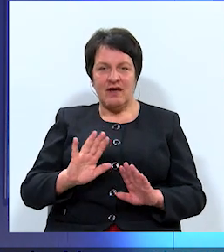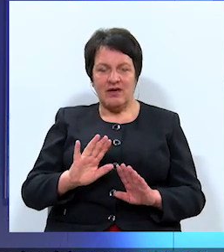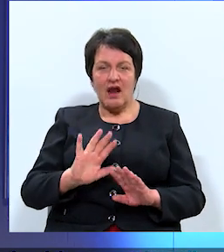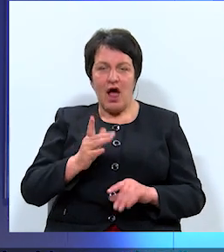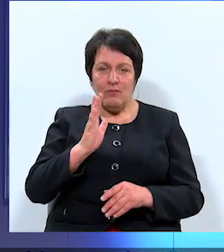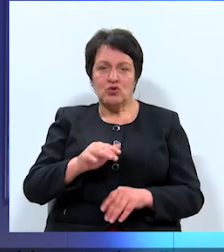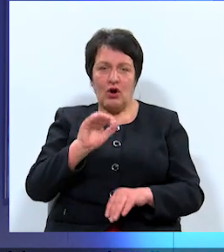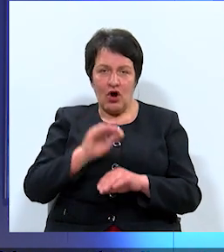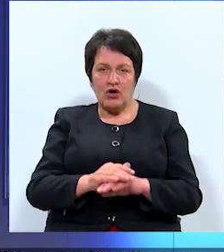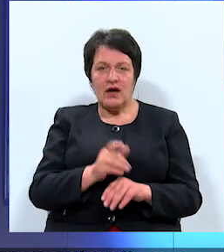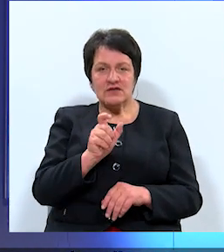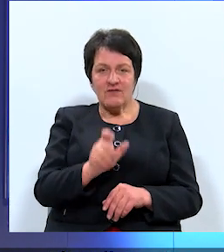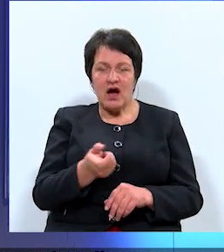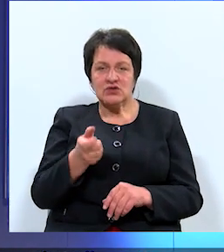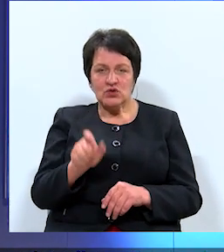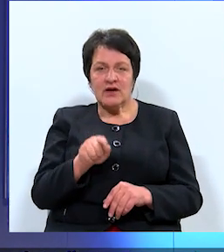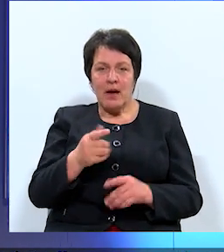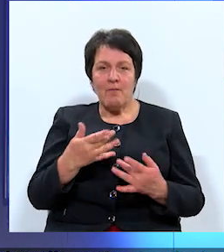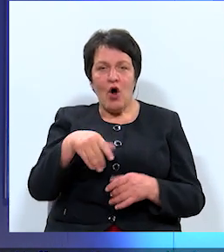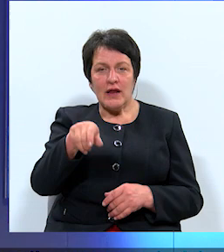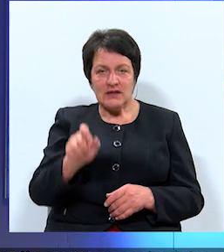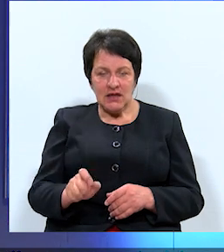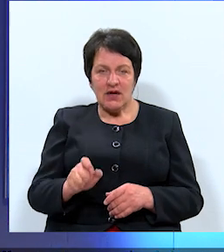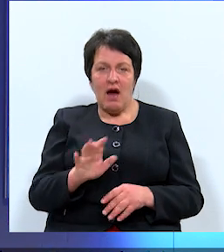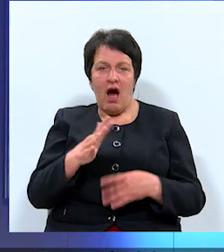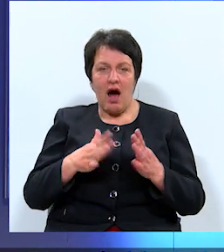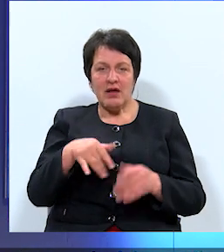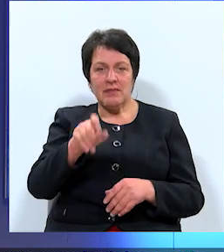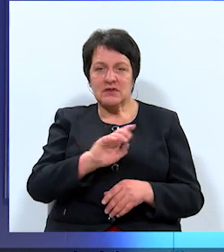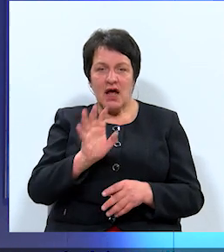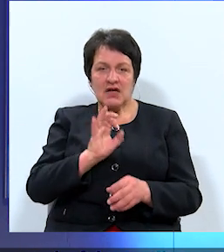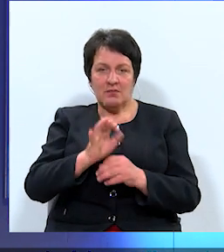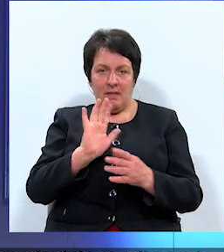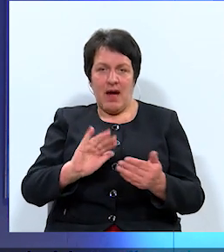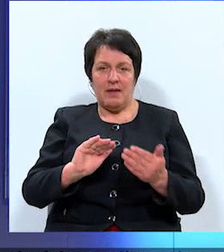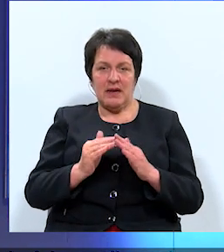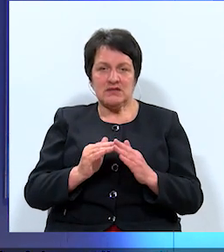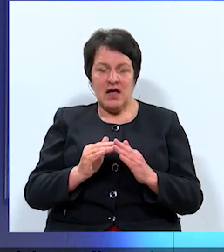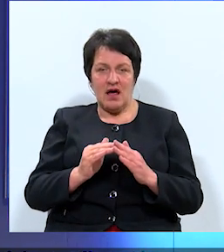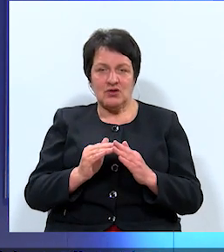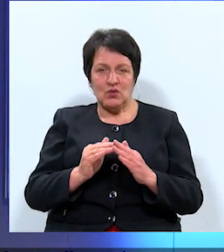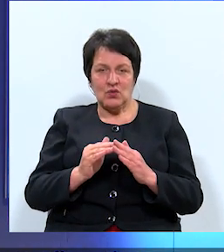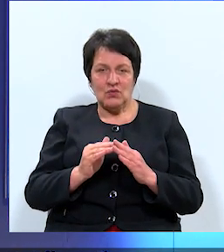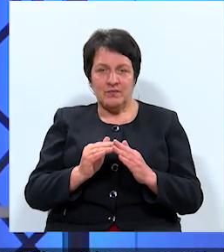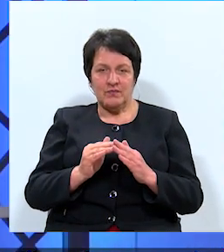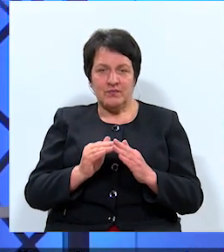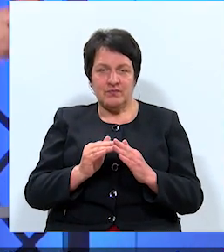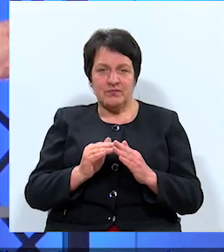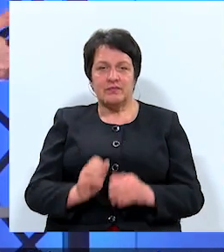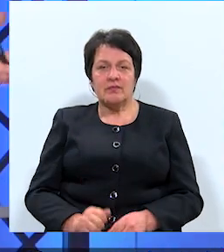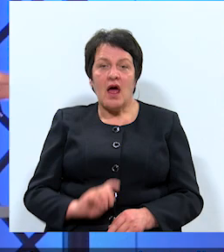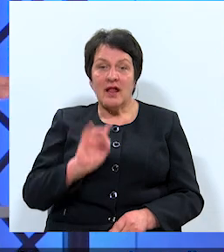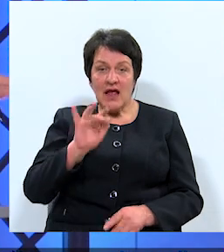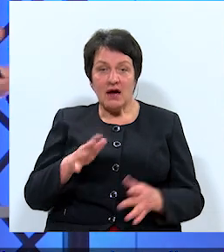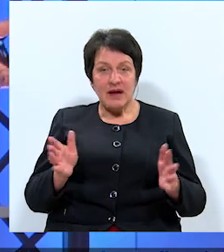vārds uzvārds tam politikiem amatpersonai, kura atbildēs par pilsētu un būs savas pilsētas saimnieks turpmākos četrus gadus.